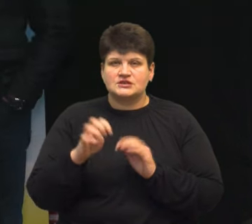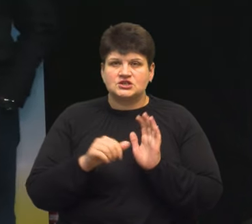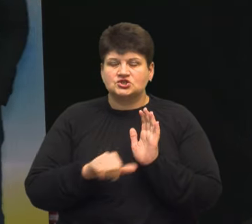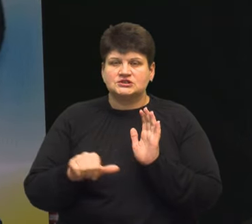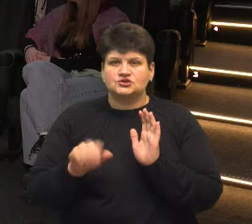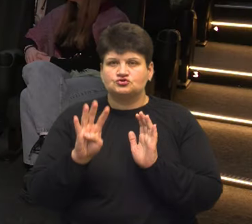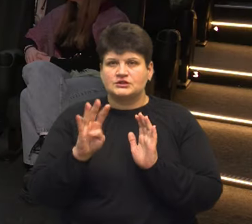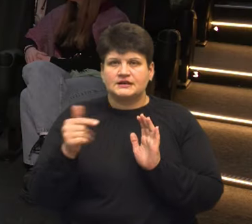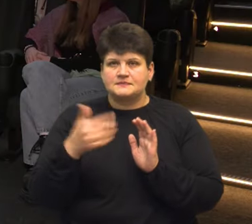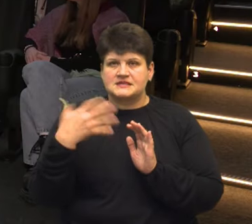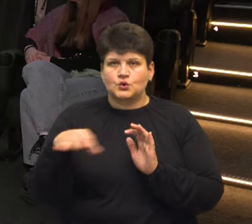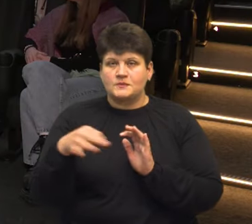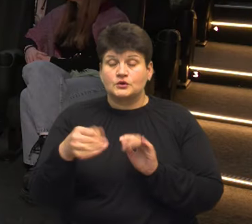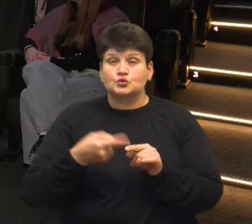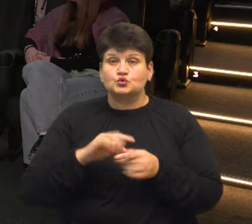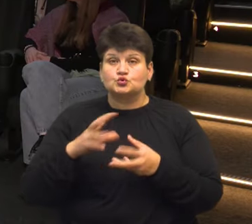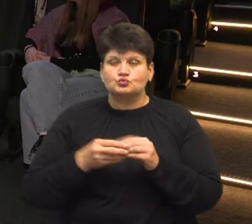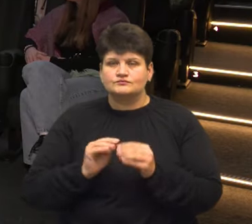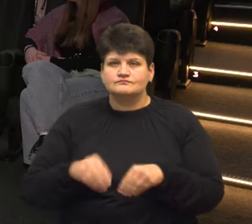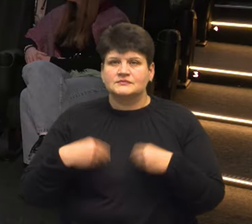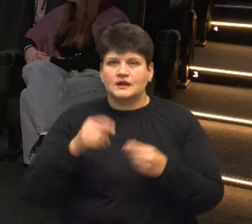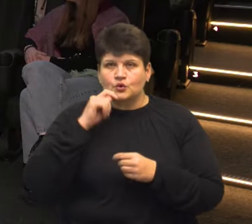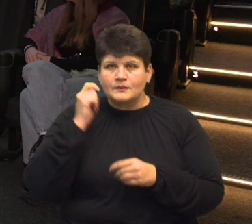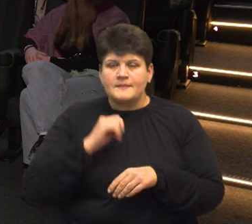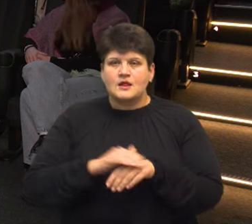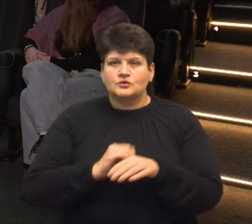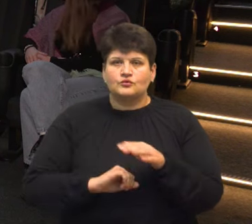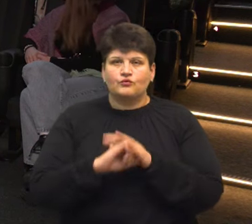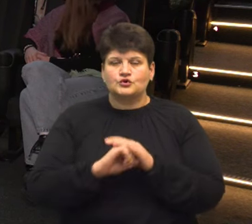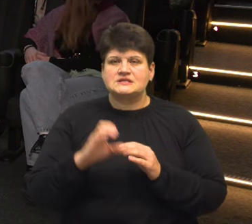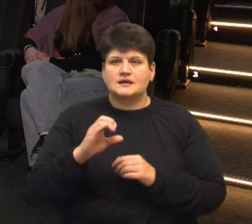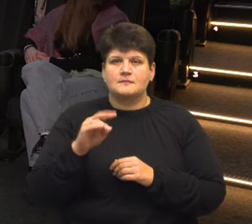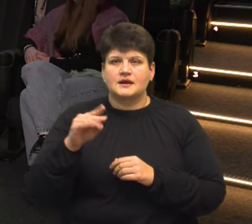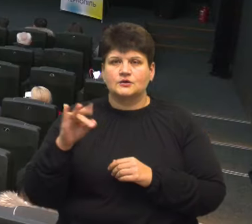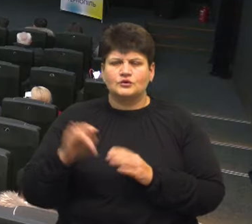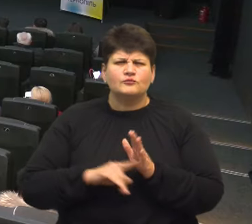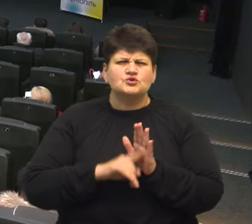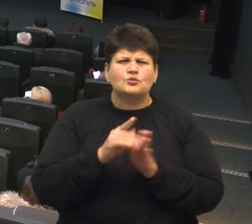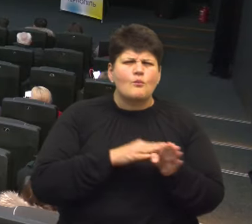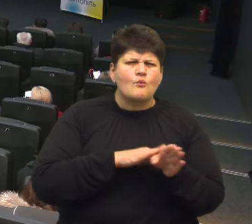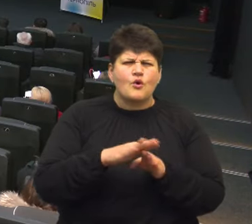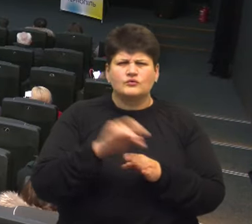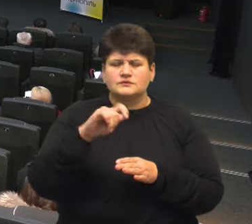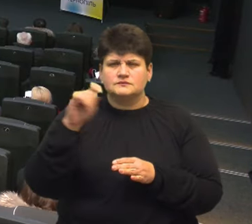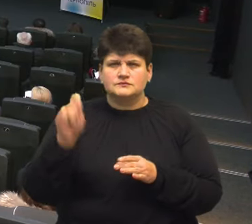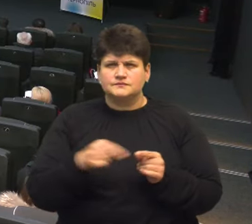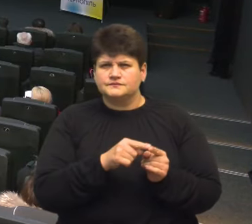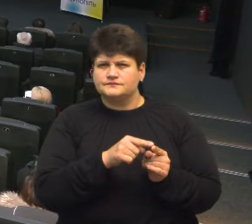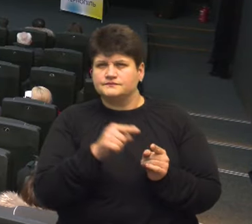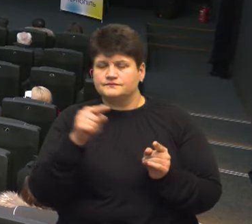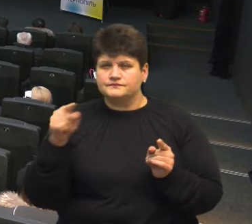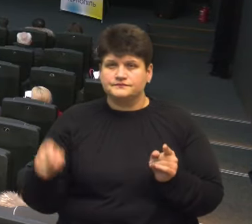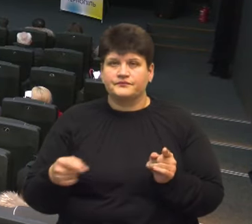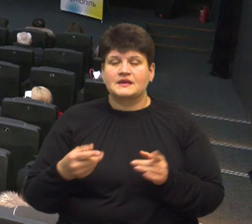гривень і 50 копійів. Таку суму задонатили українців до благодійного фонду Сергія Притули. Від початку повномасштабного вторгнення Росію під час зустрічі з